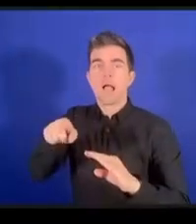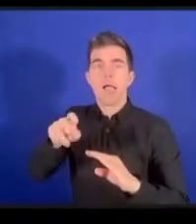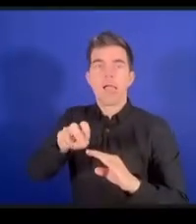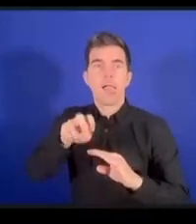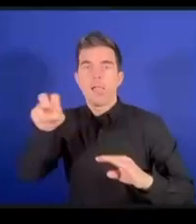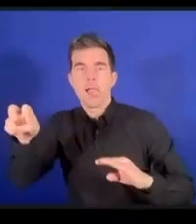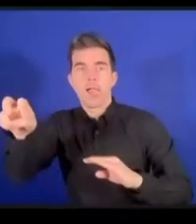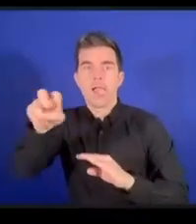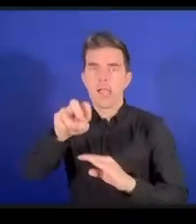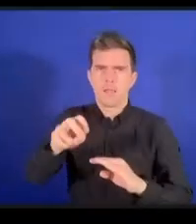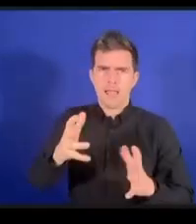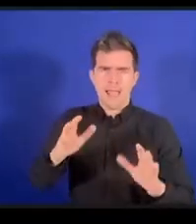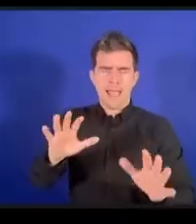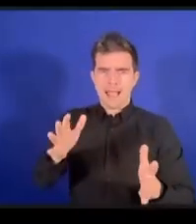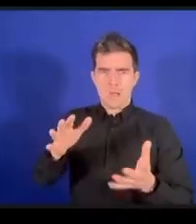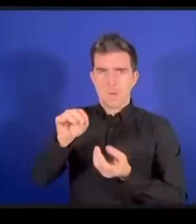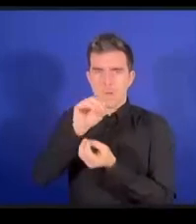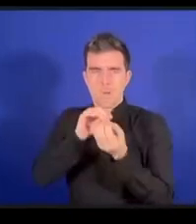大きな